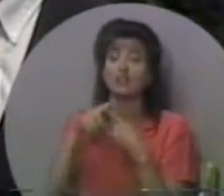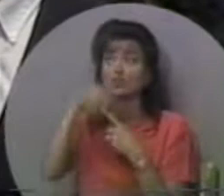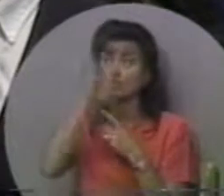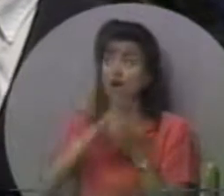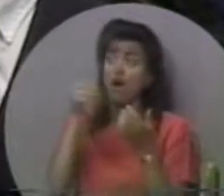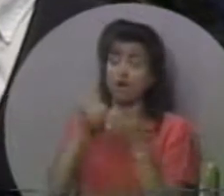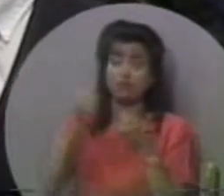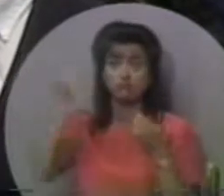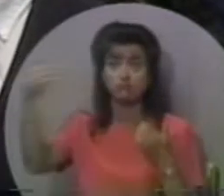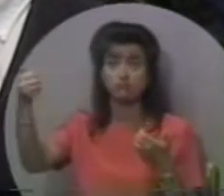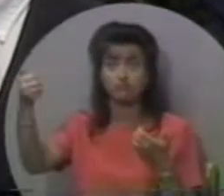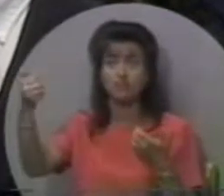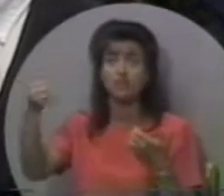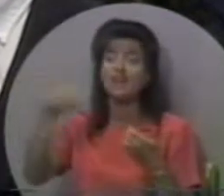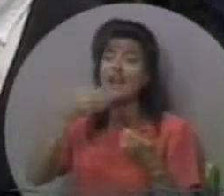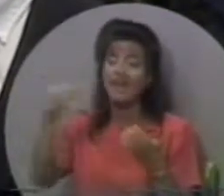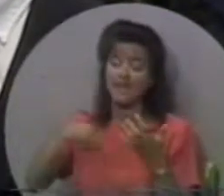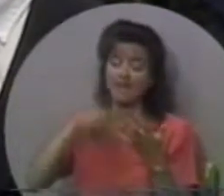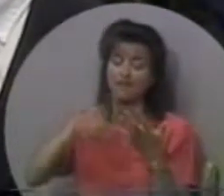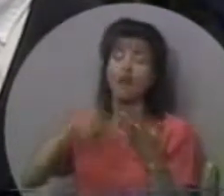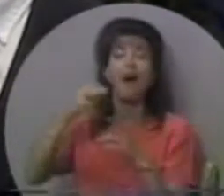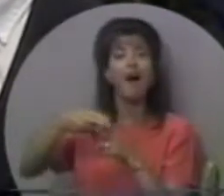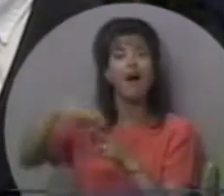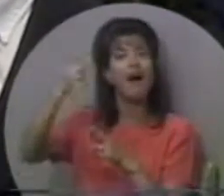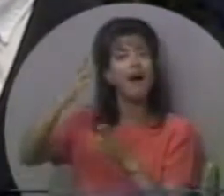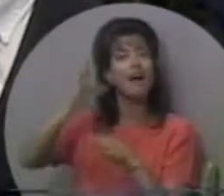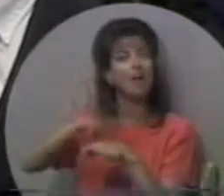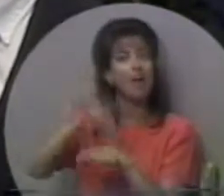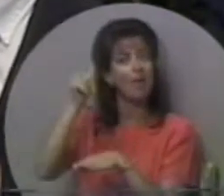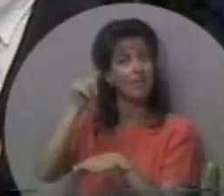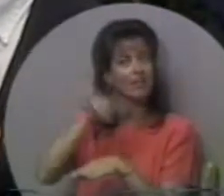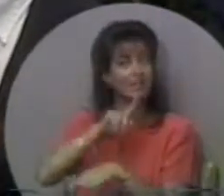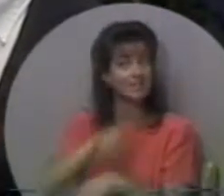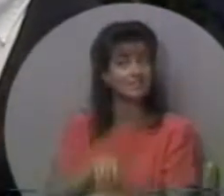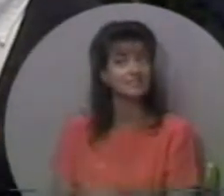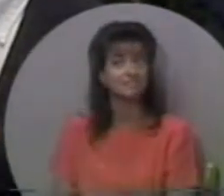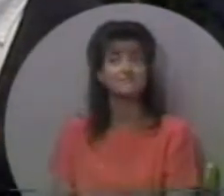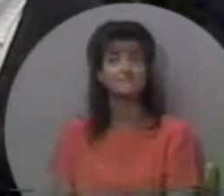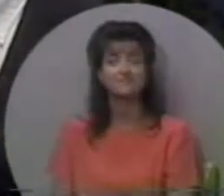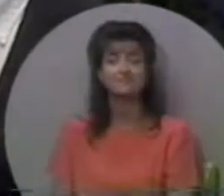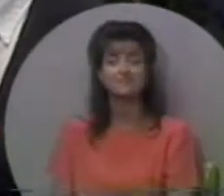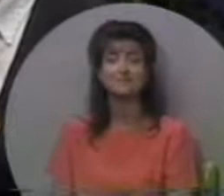Він відділений до Бога. І це високий поклик.